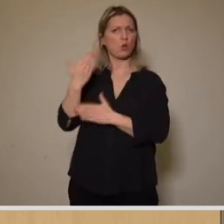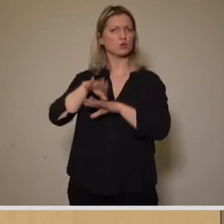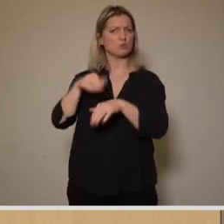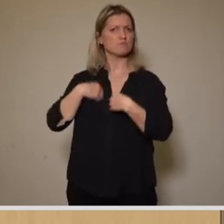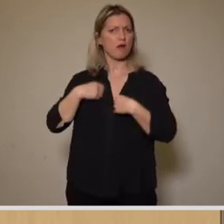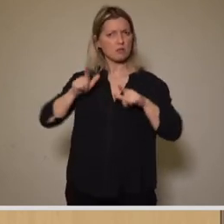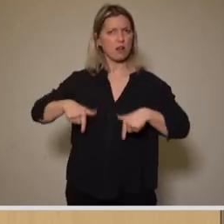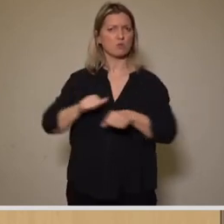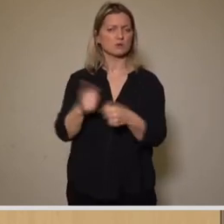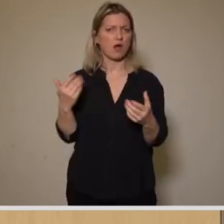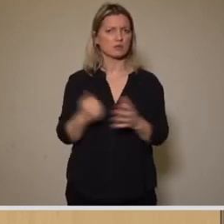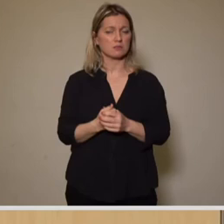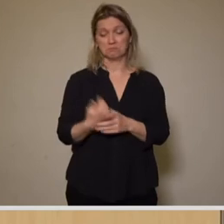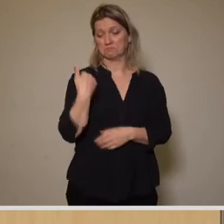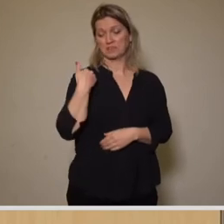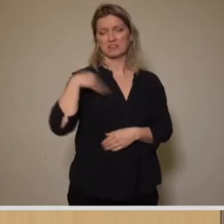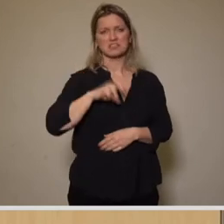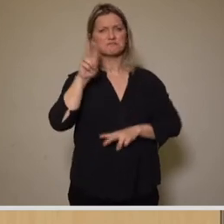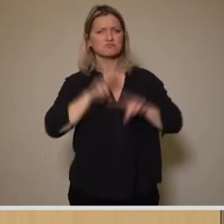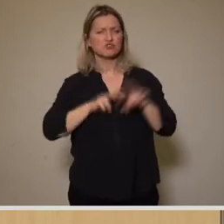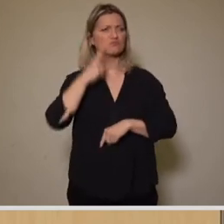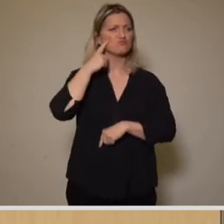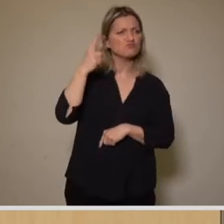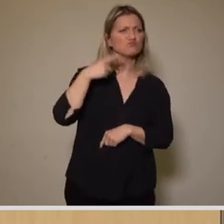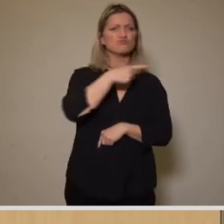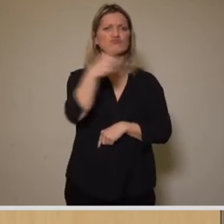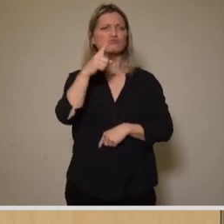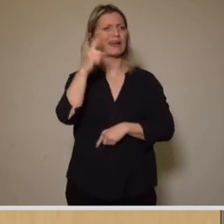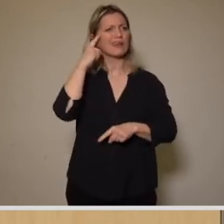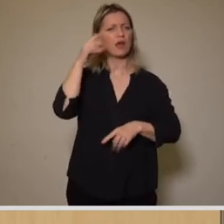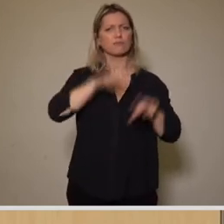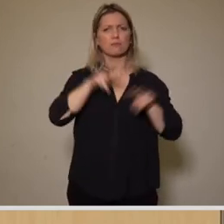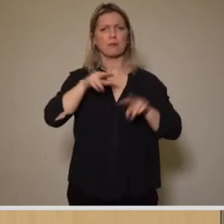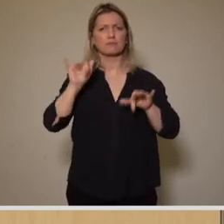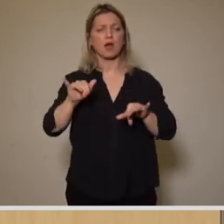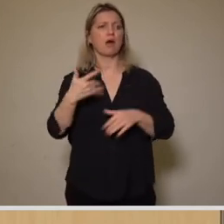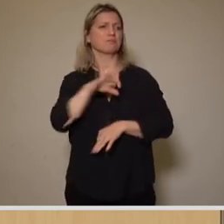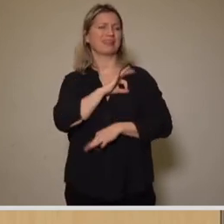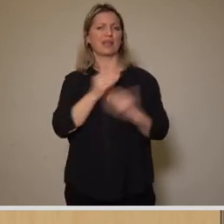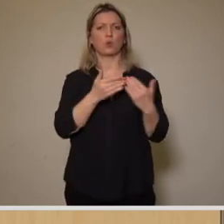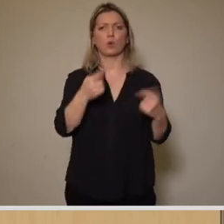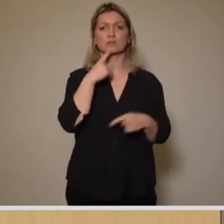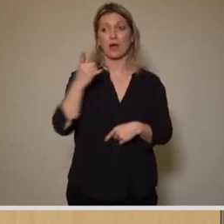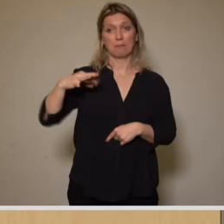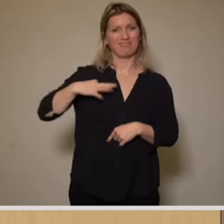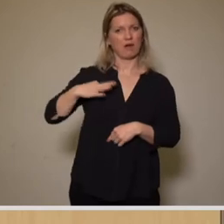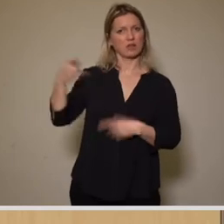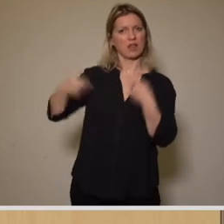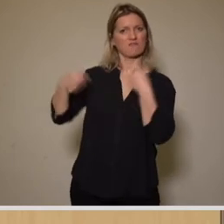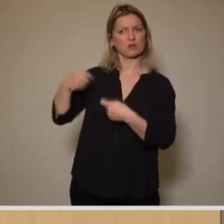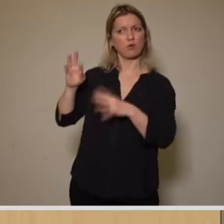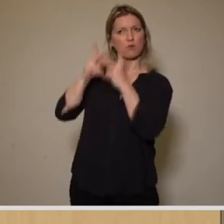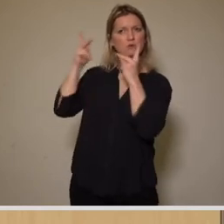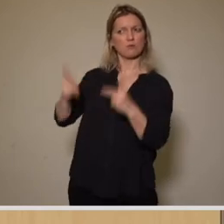Nun gab es in den letzten Wochen diverse Ideen und Initiativen von verschiedenen Seiten. Die Grünen möchten das Konzept des privaten Investors in etwa